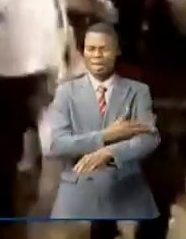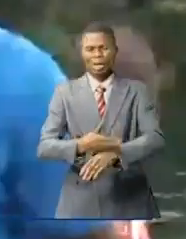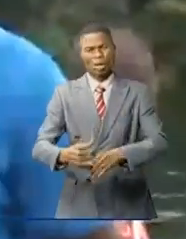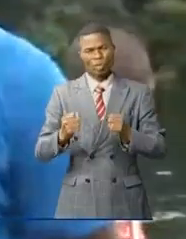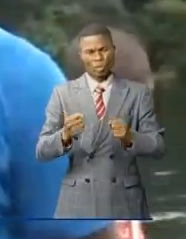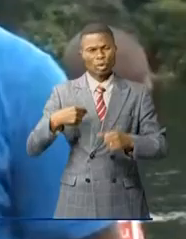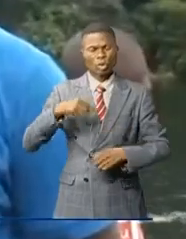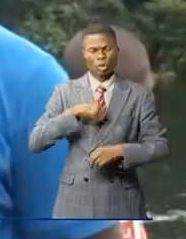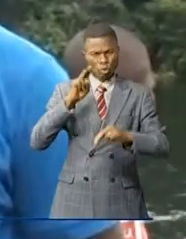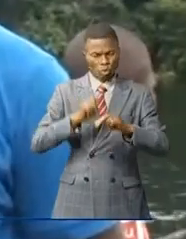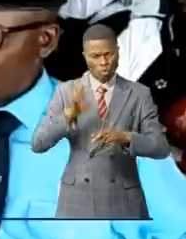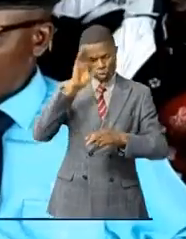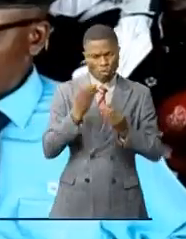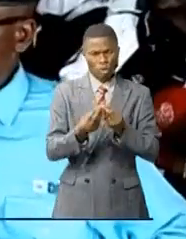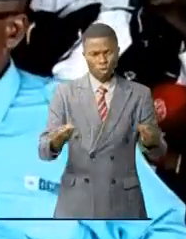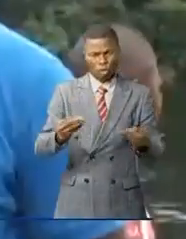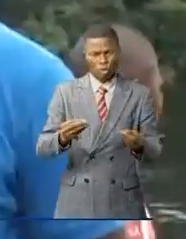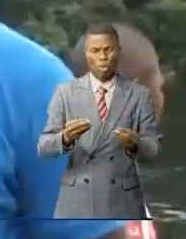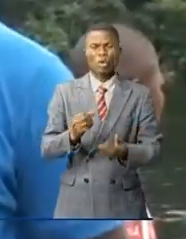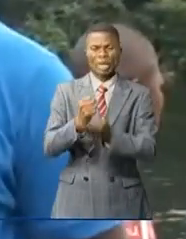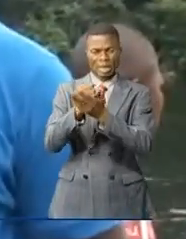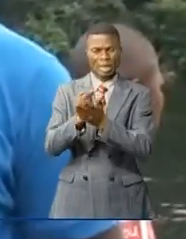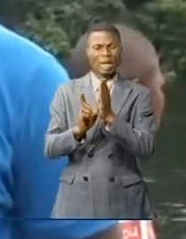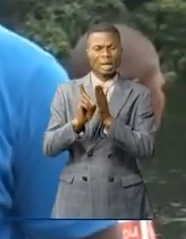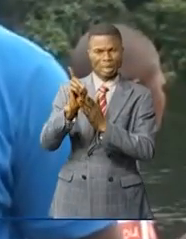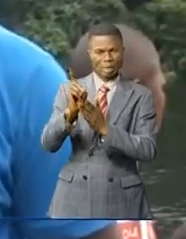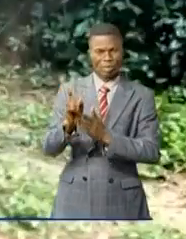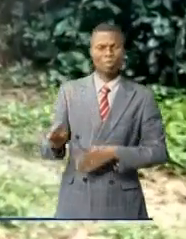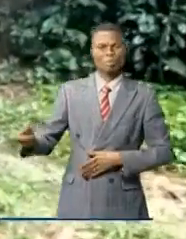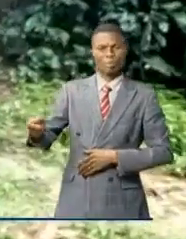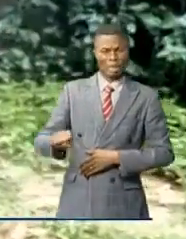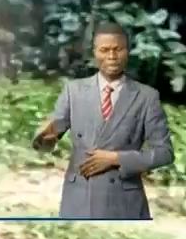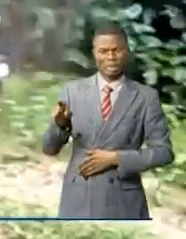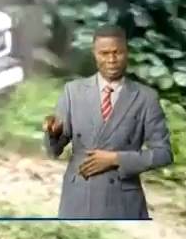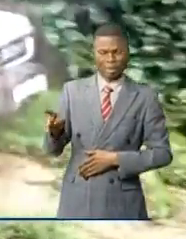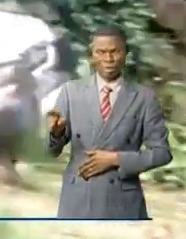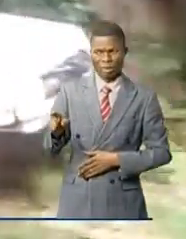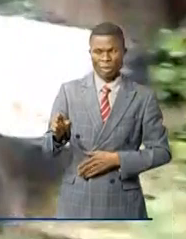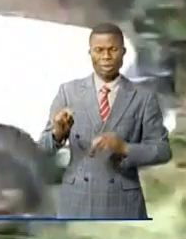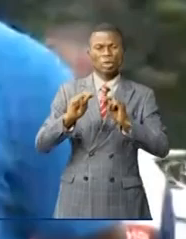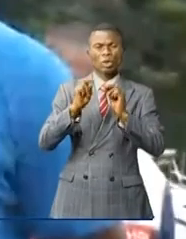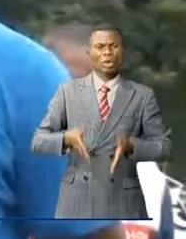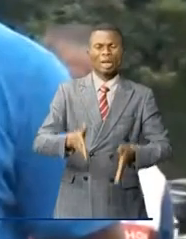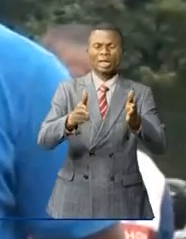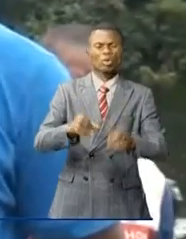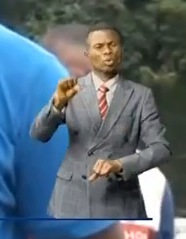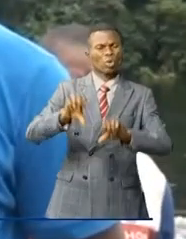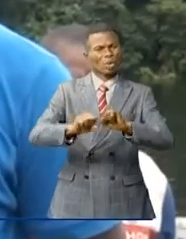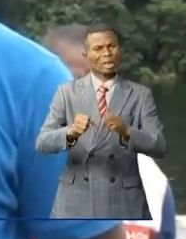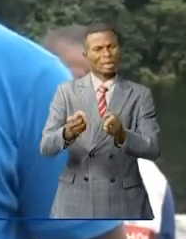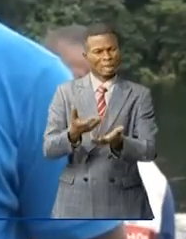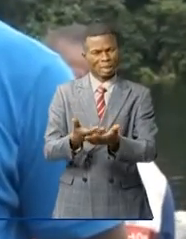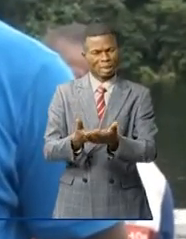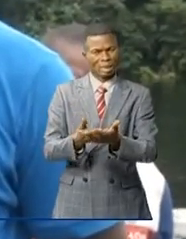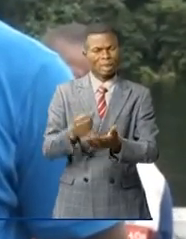nous asseoir et puis voir dans quels moyens nous pouvons répondre à cela. Les routes ne sont pas en très bon état et nous avons